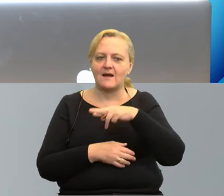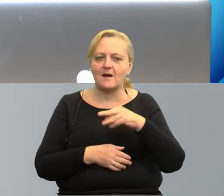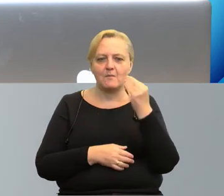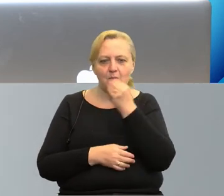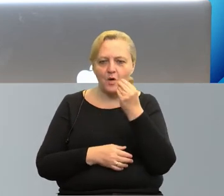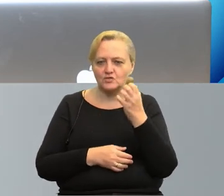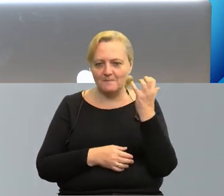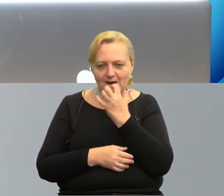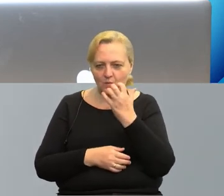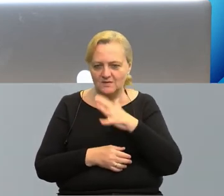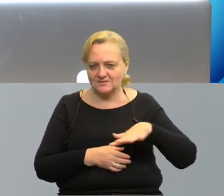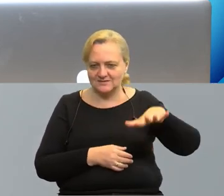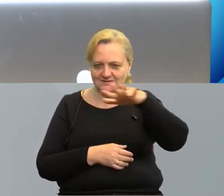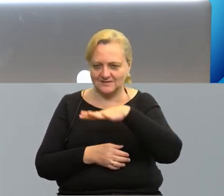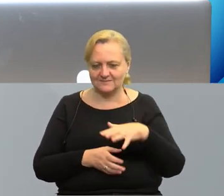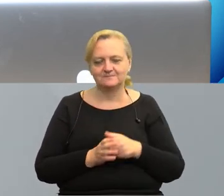Morza Bałtyckiego.